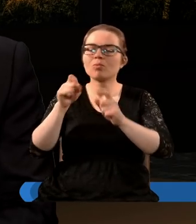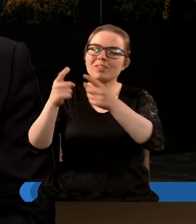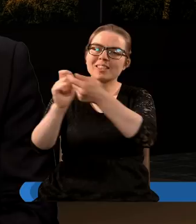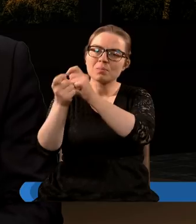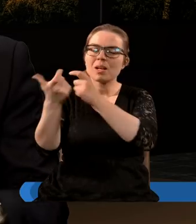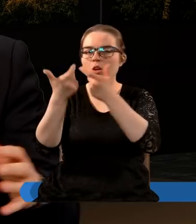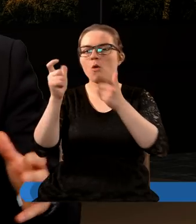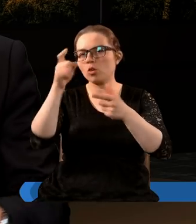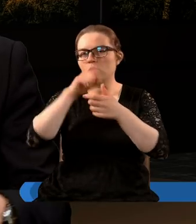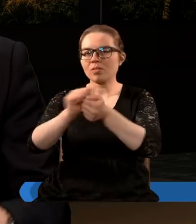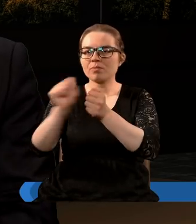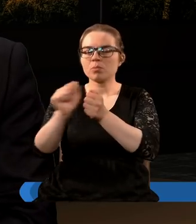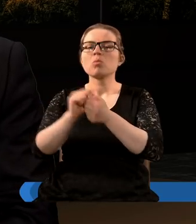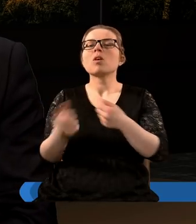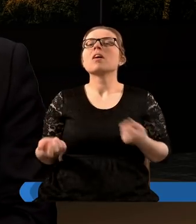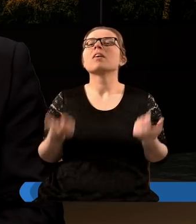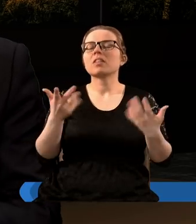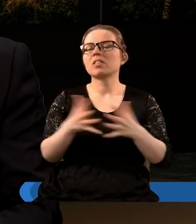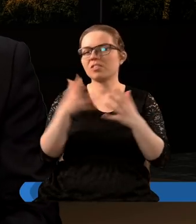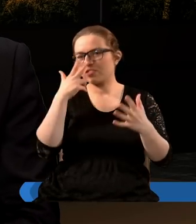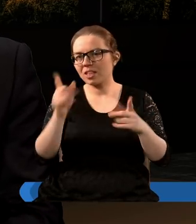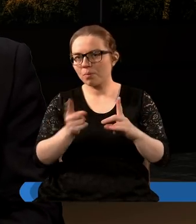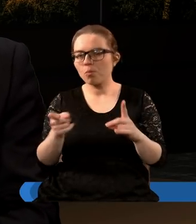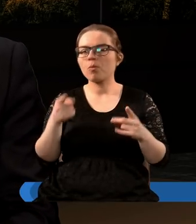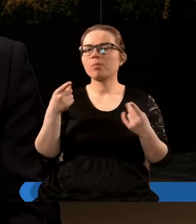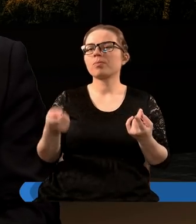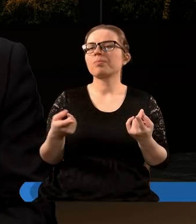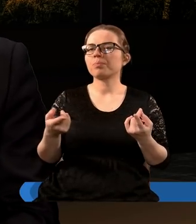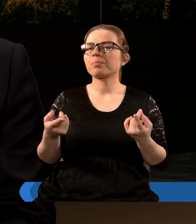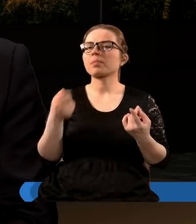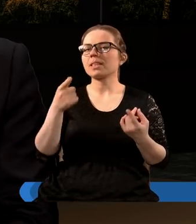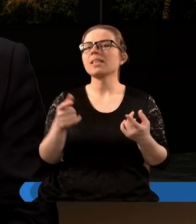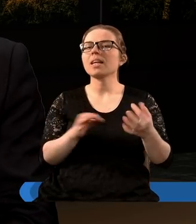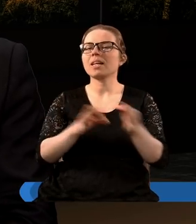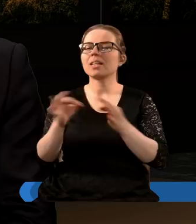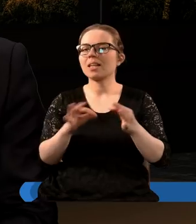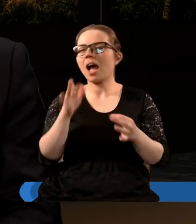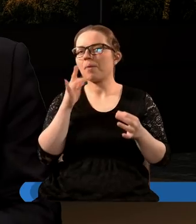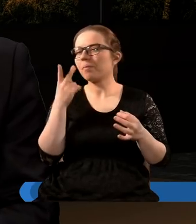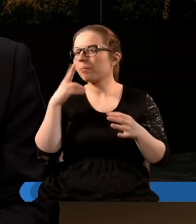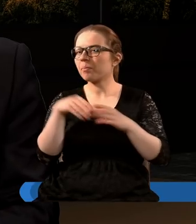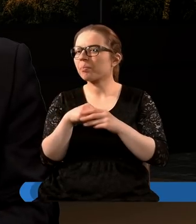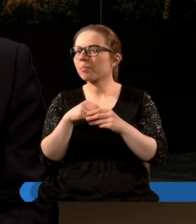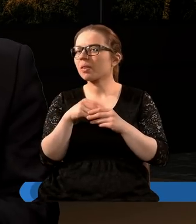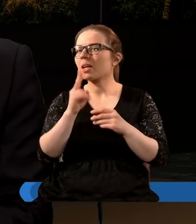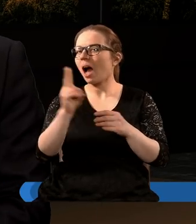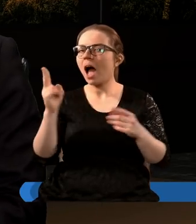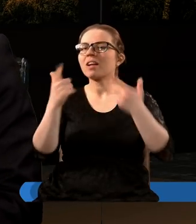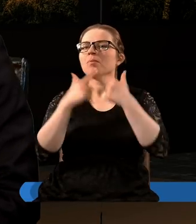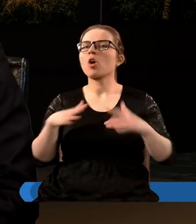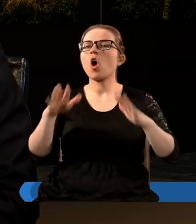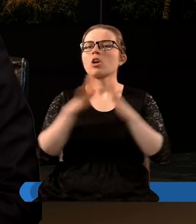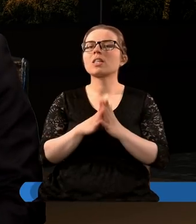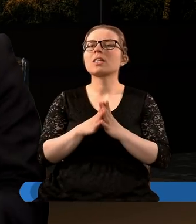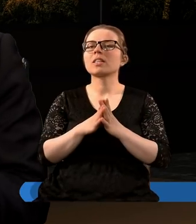to jest dosyć szeroki symbol i widzimy, że ta pałkusa jakby zawsze w historii istniała, ma też może pojawić się dzisiaj w każdym